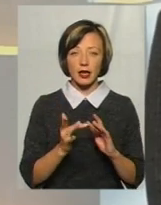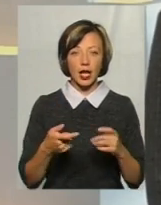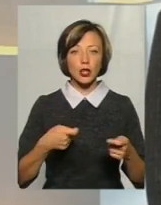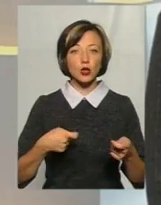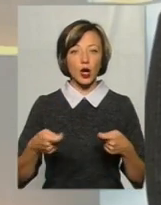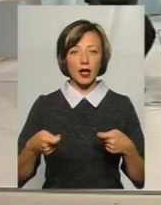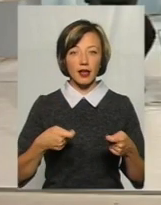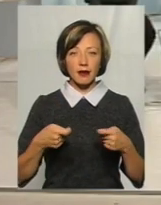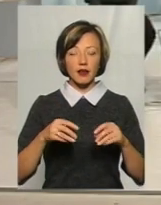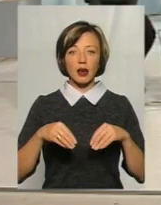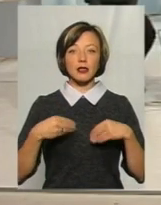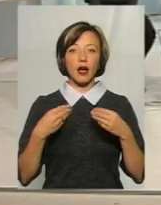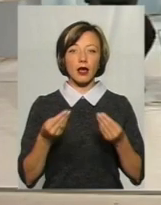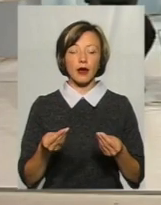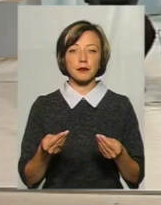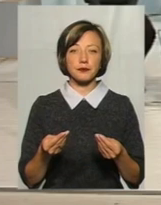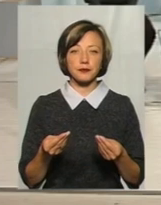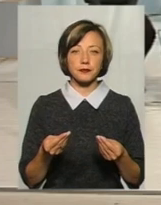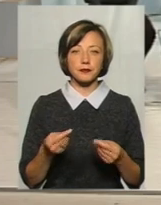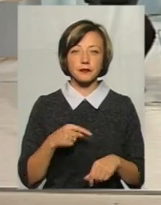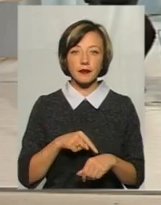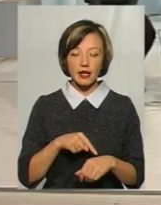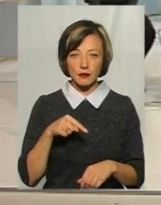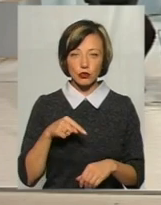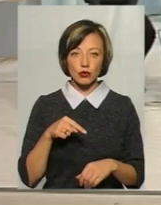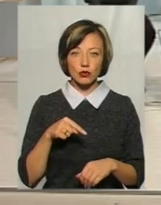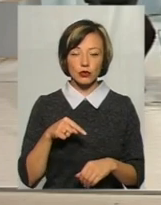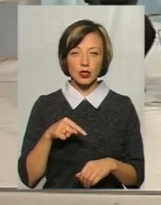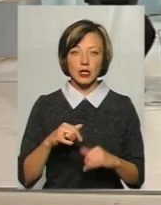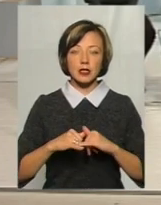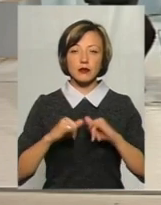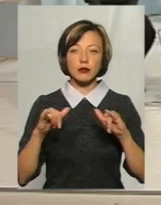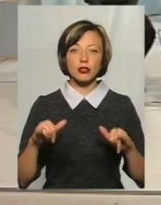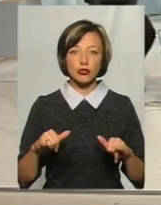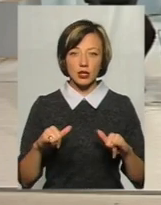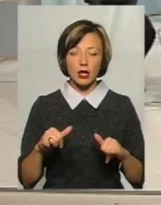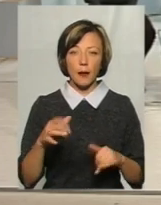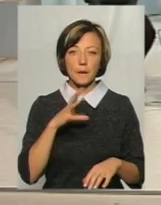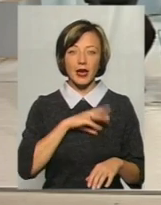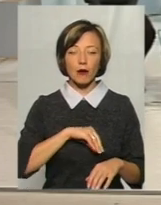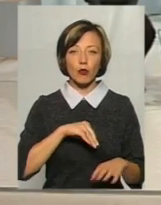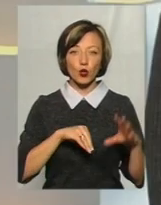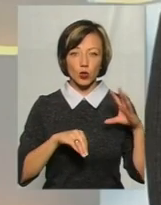дає відчутно збільшення прибутків,